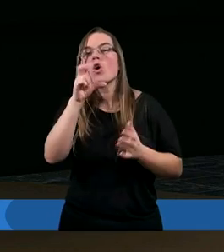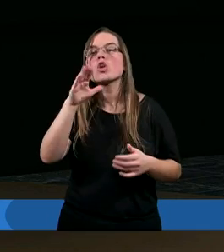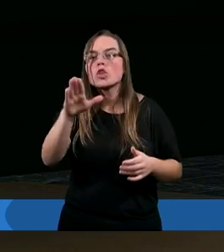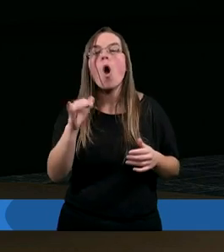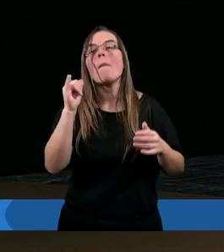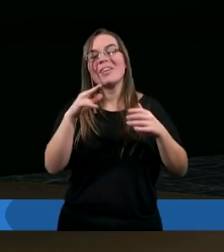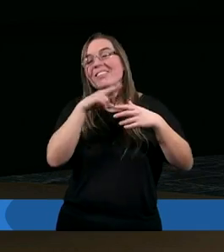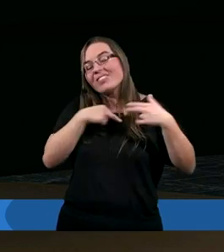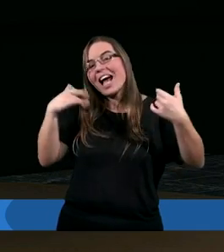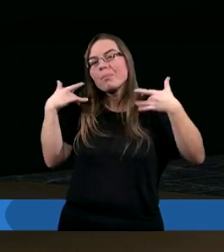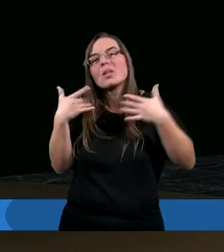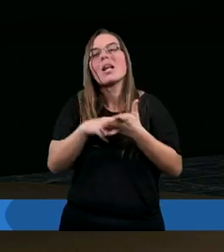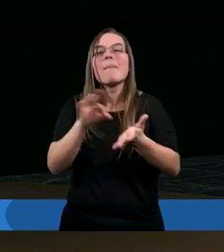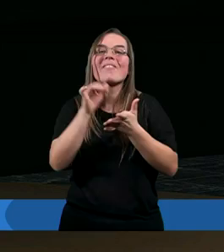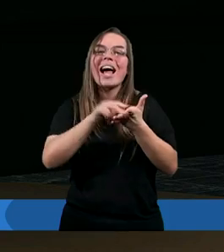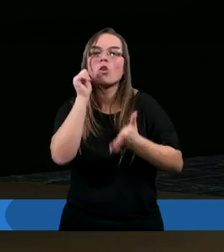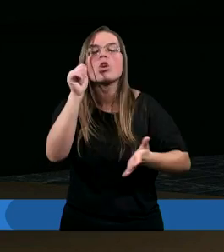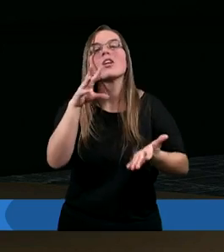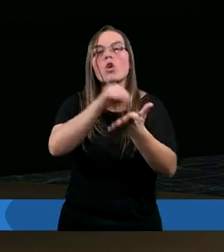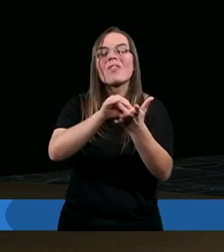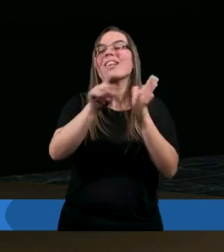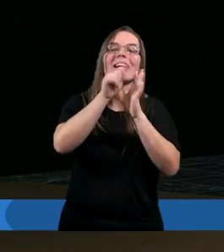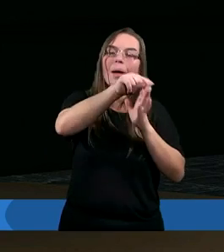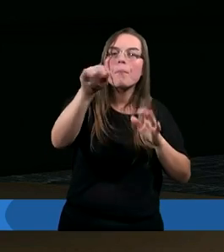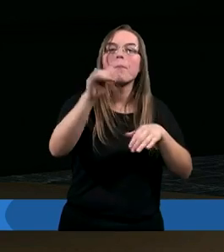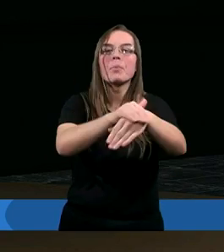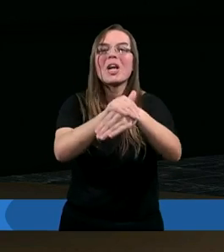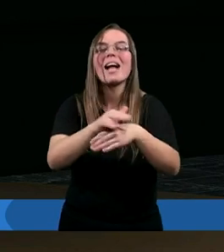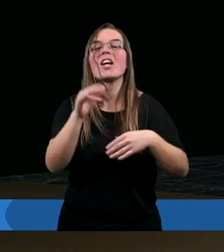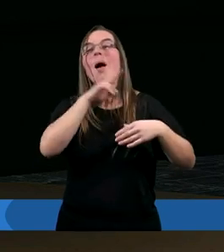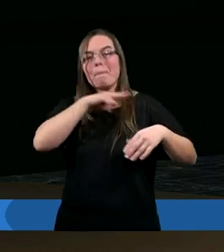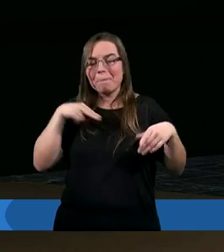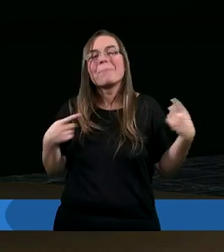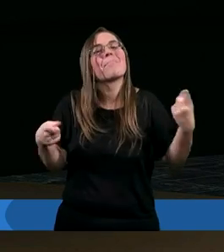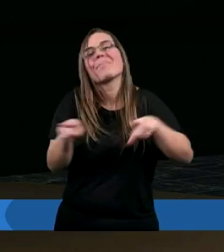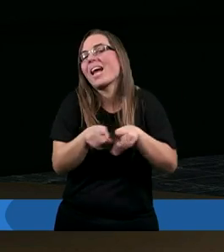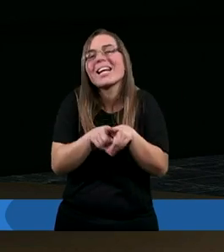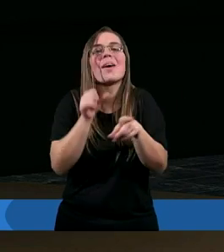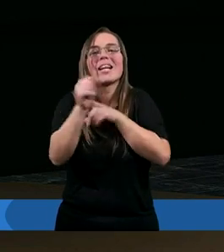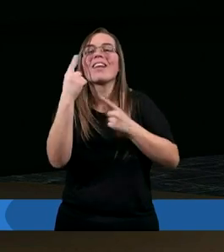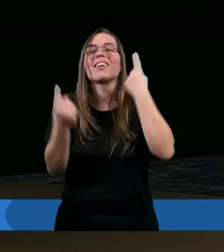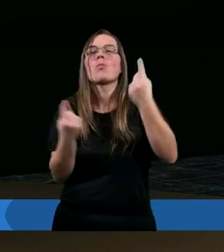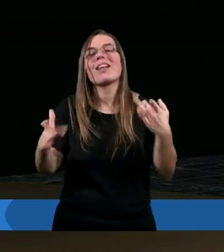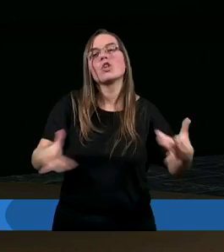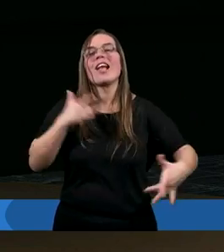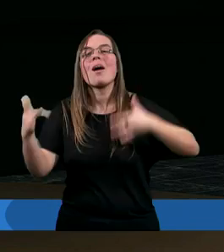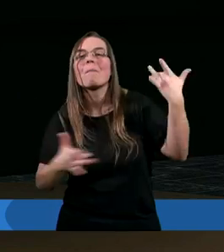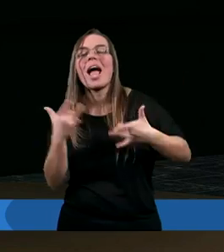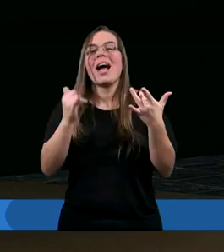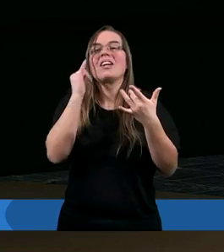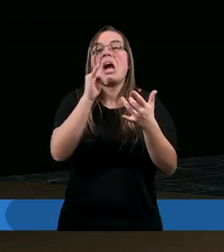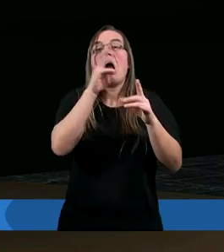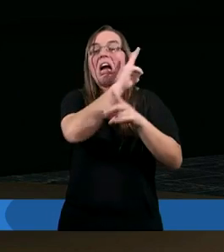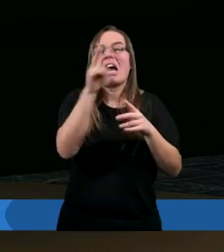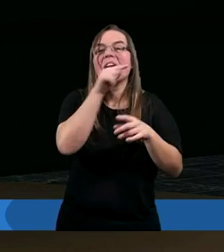doświadczany. Może też ci przyjaciele mieli okazję. Tak jak my jesteśmy w sytuacji cierpienia innych. Cierpienie